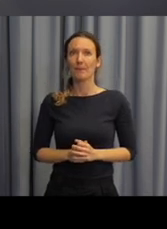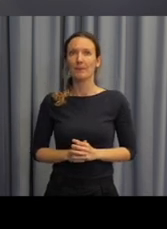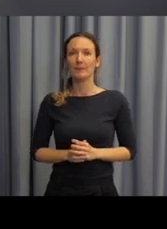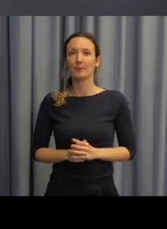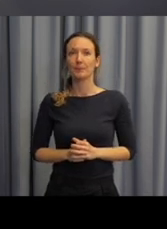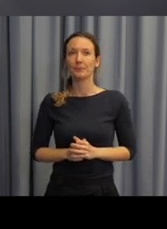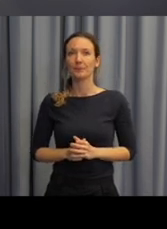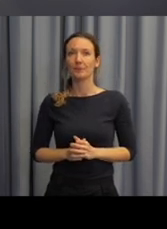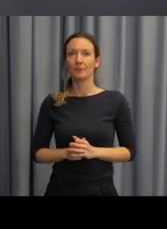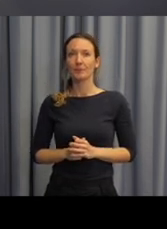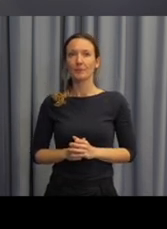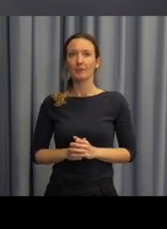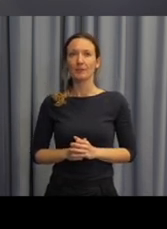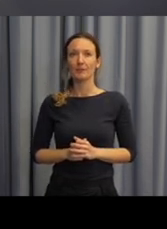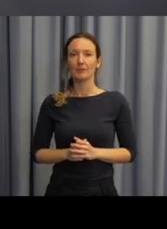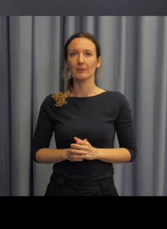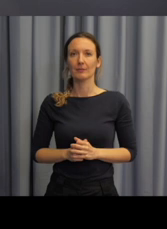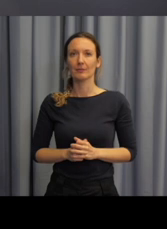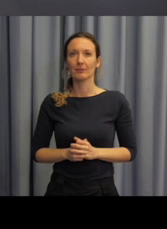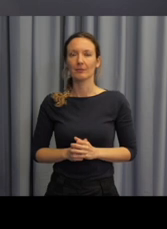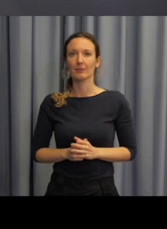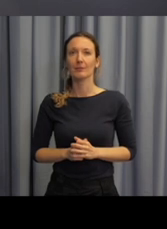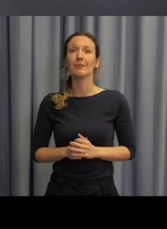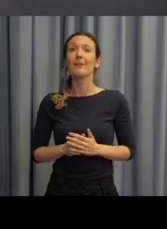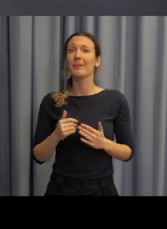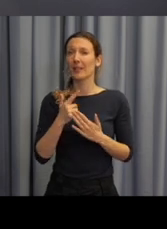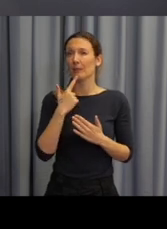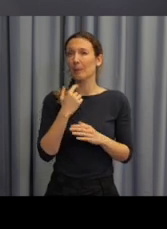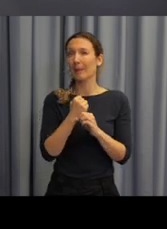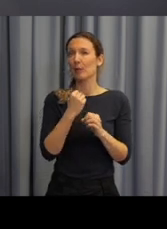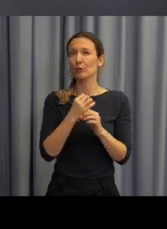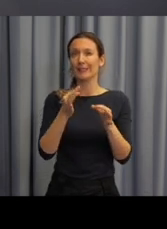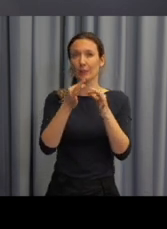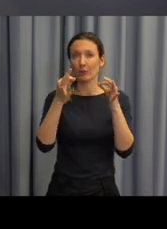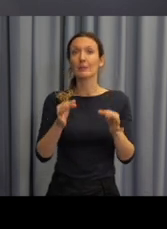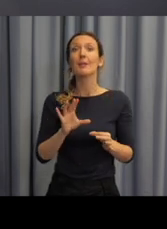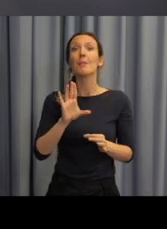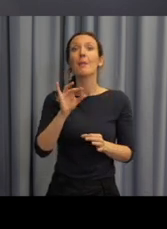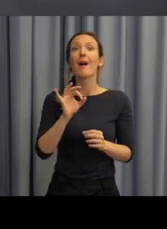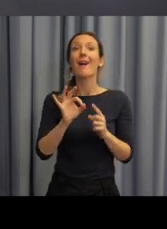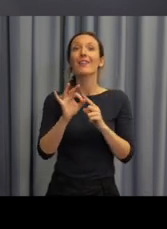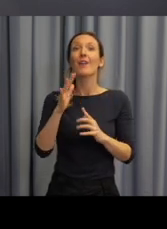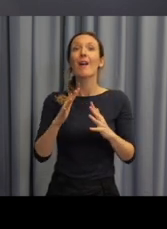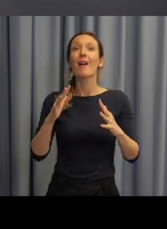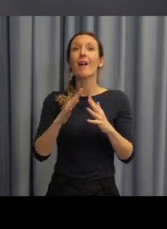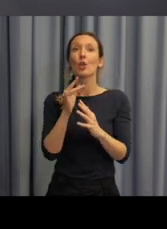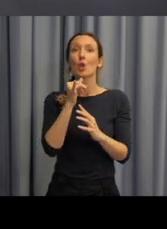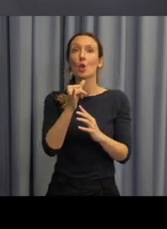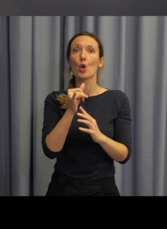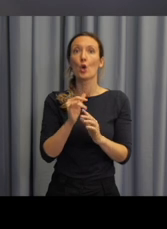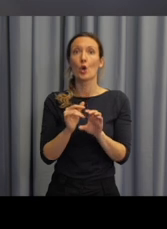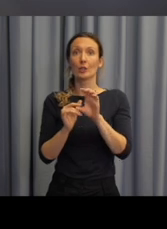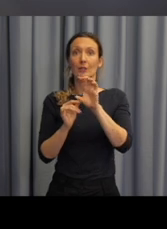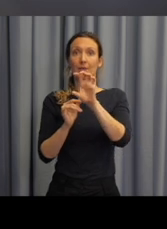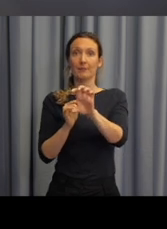kterou bych vám chtěla ukázat, je to, že ty pracovní listy obsahují QR kódy a QR kódy